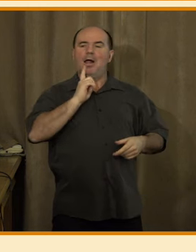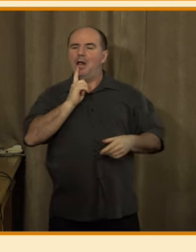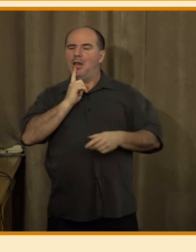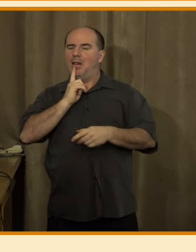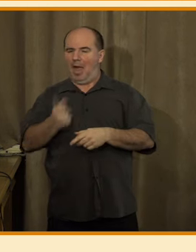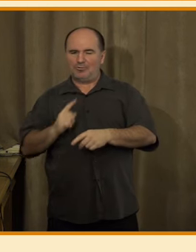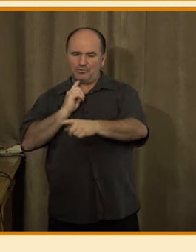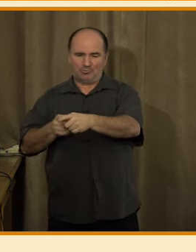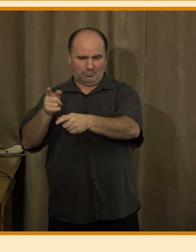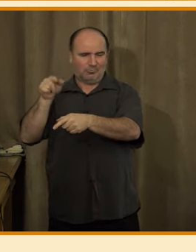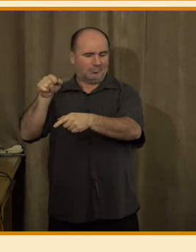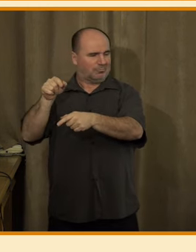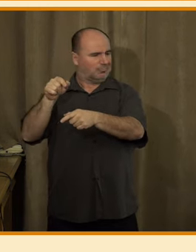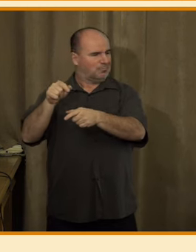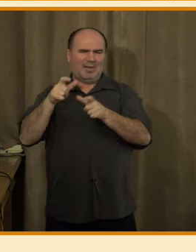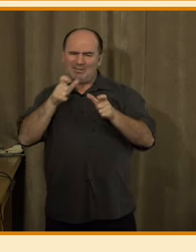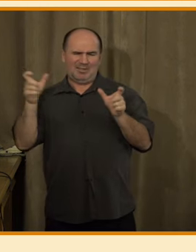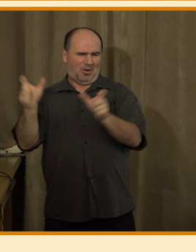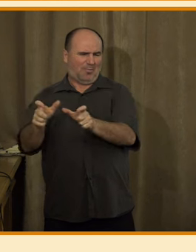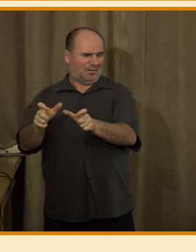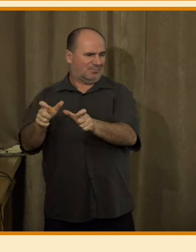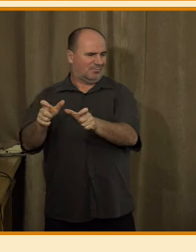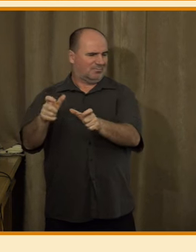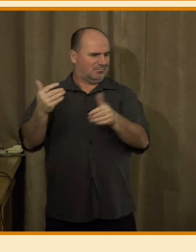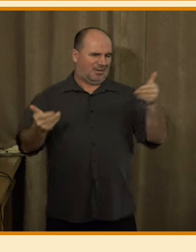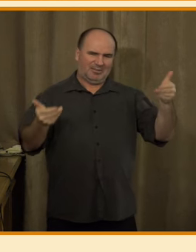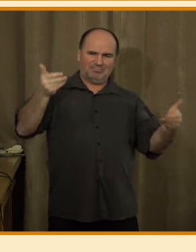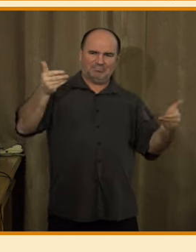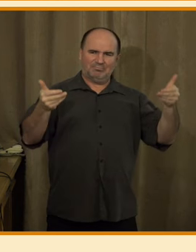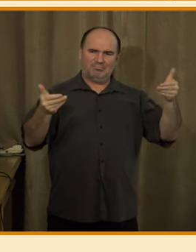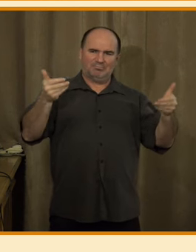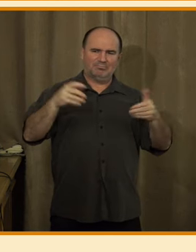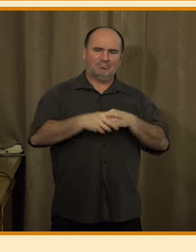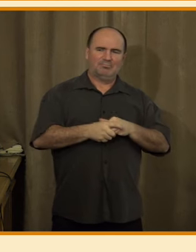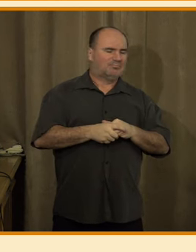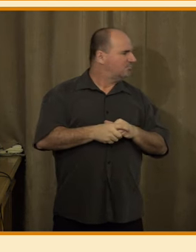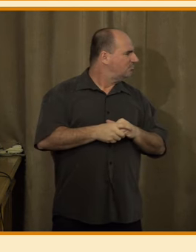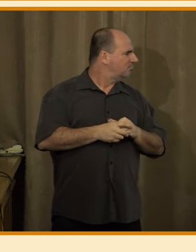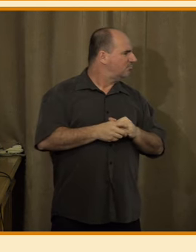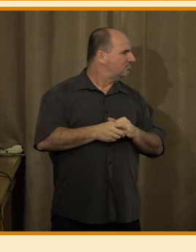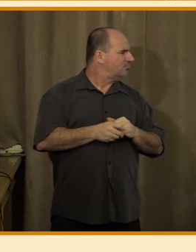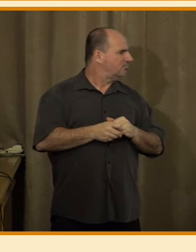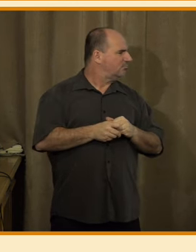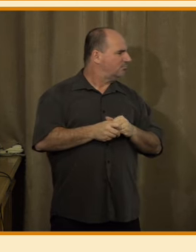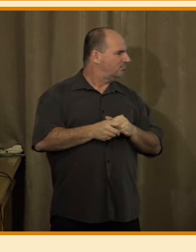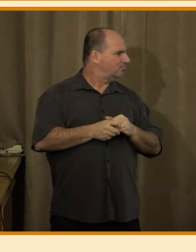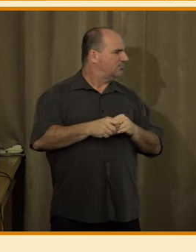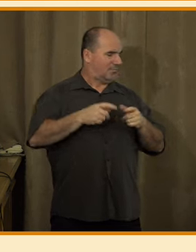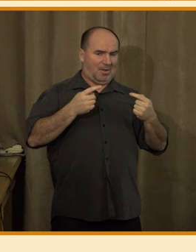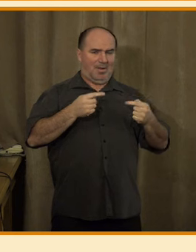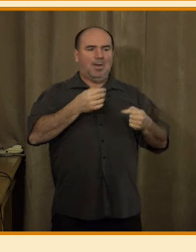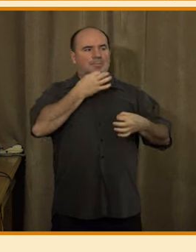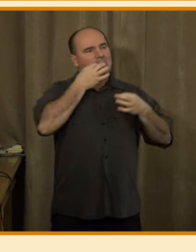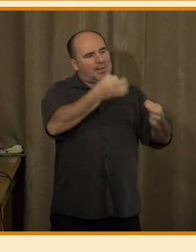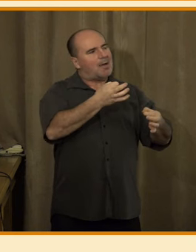skupinou, která žádá regulaci kvůli tomu extrémně násilnému. Jinak my jsme se ptali nejen na regulaci ze strany